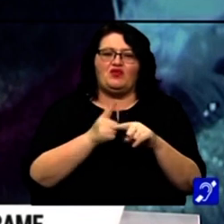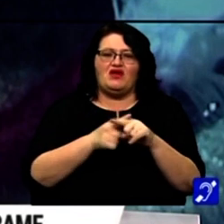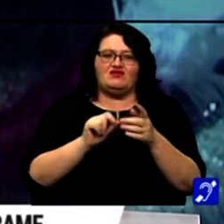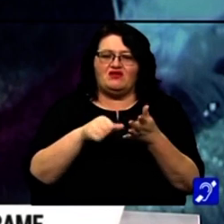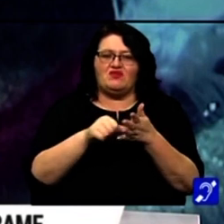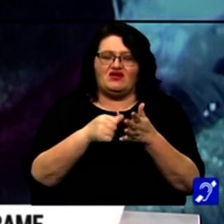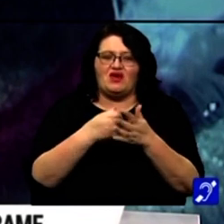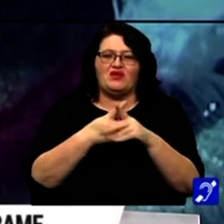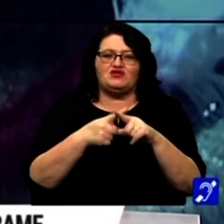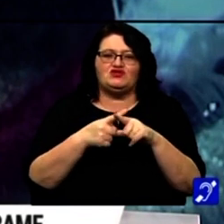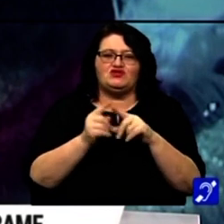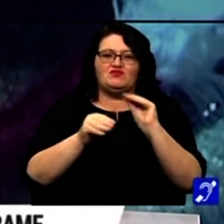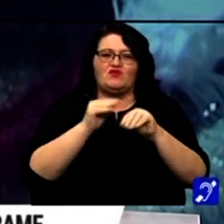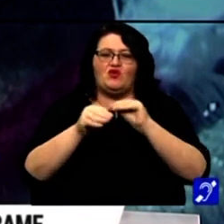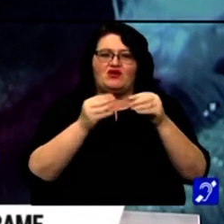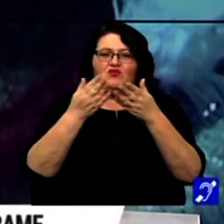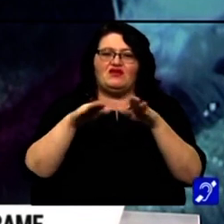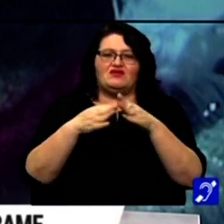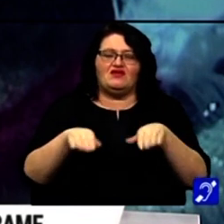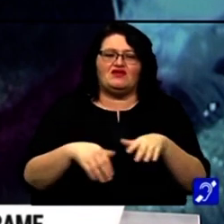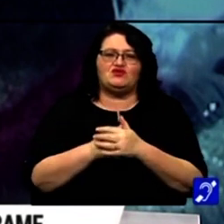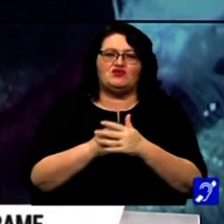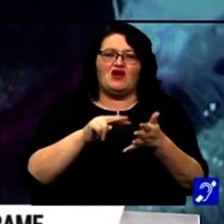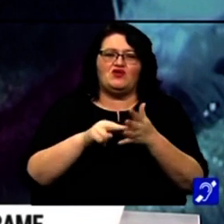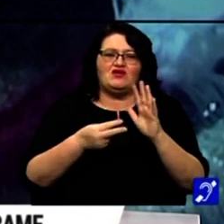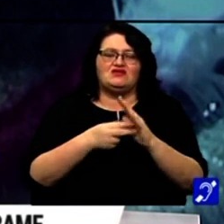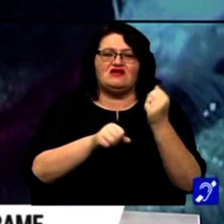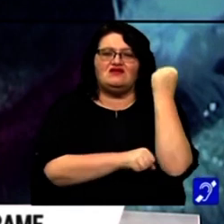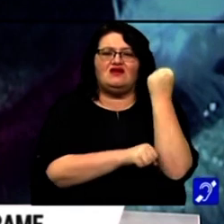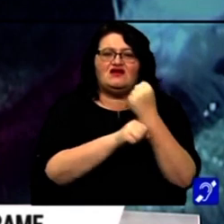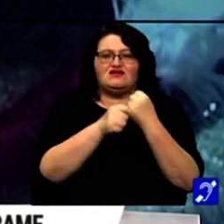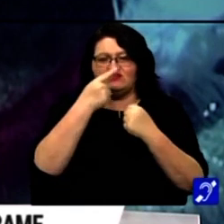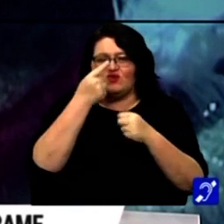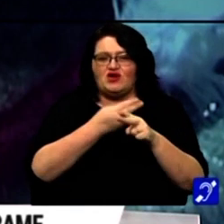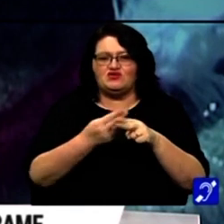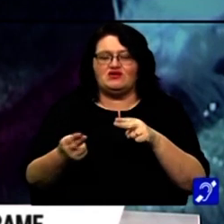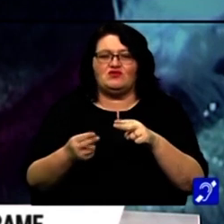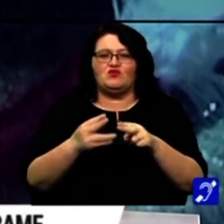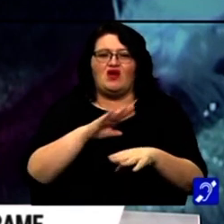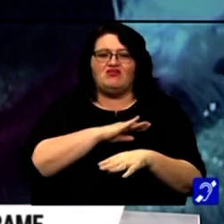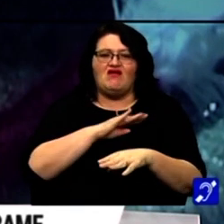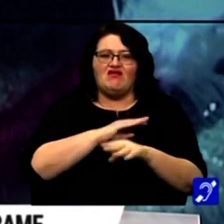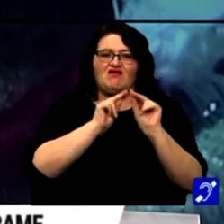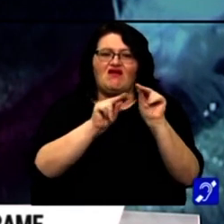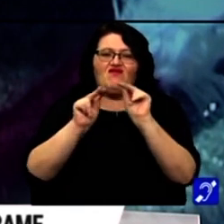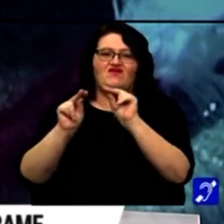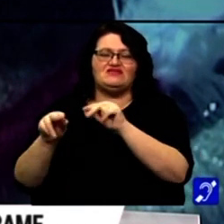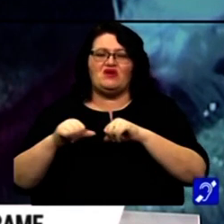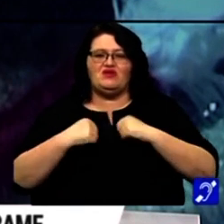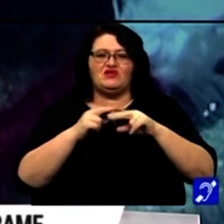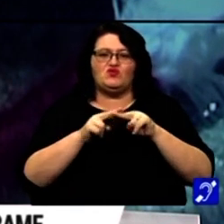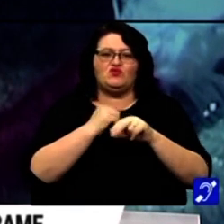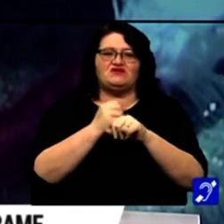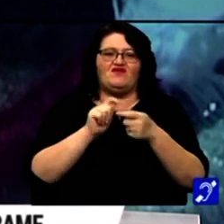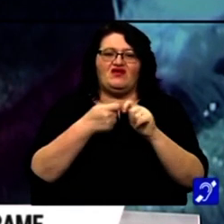din macrame, printre care și ornamente de Crăciun. Ea a organizat la reșița orașului ei natal un workshop în care i-a învățat pe tineri cum